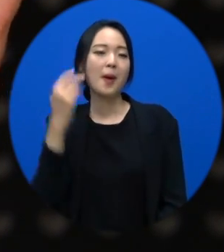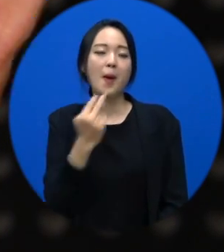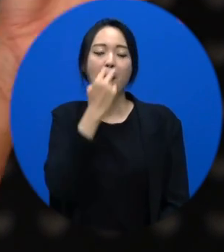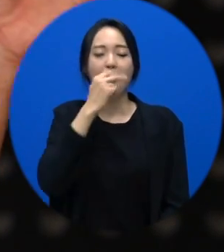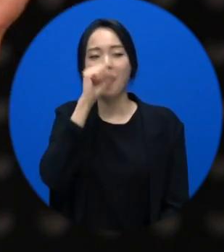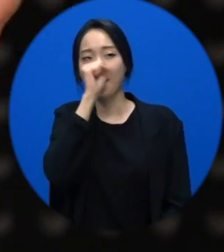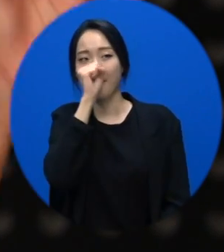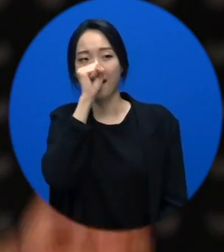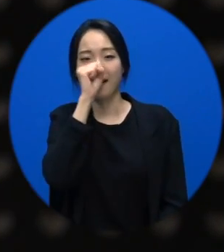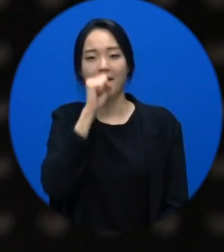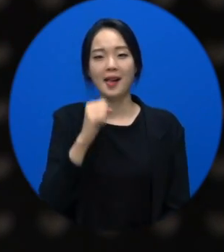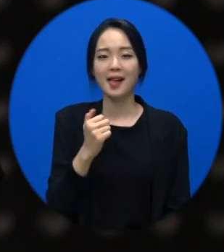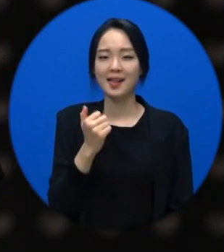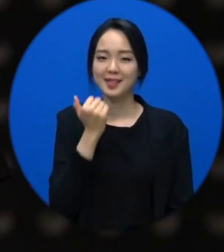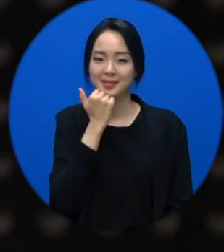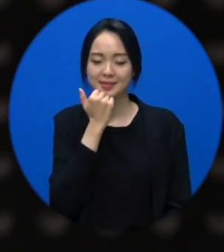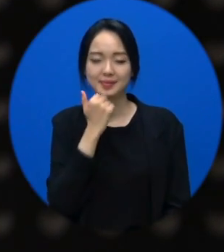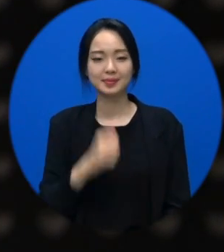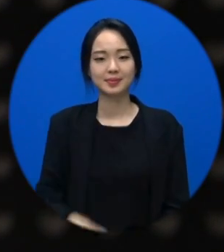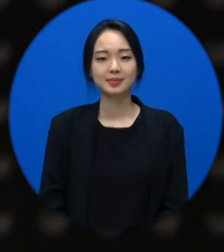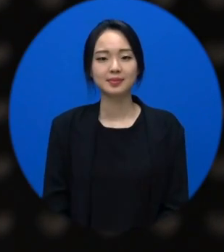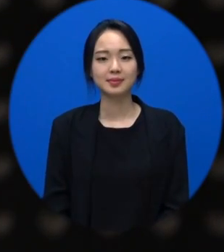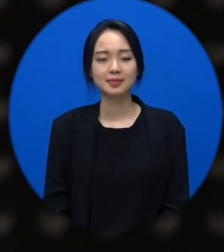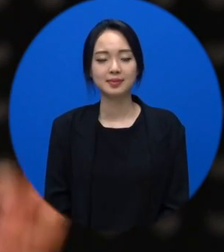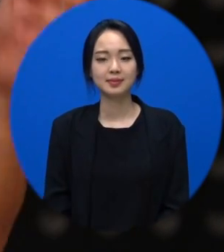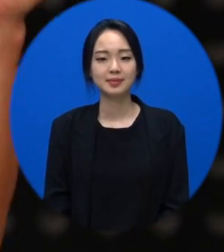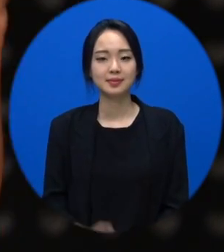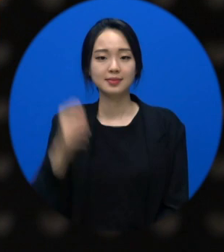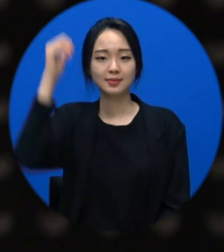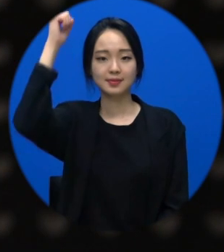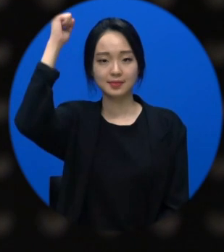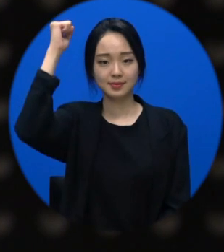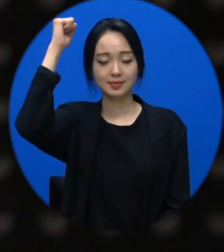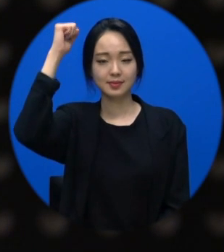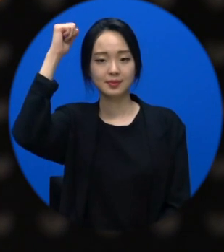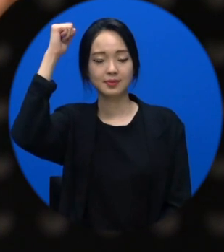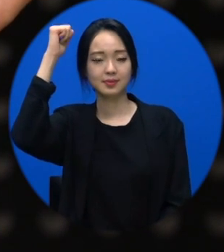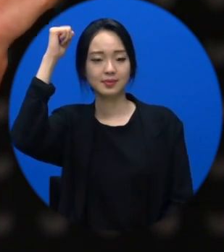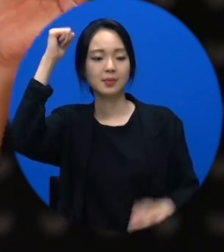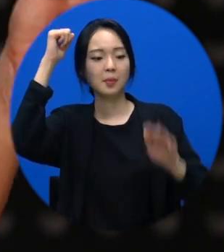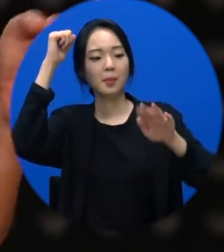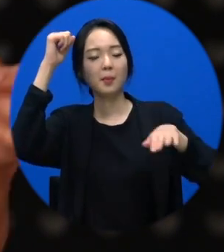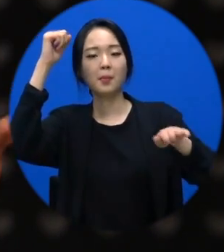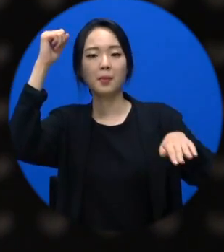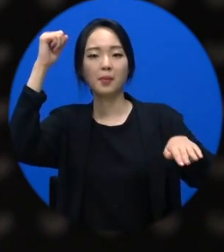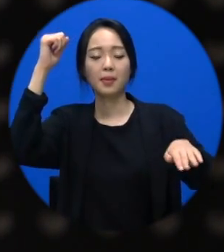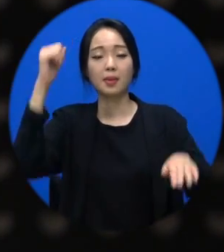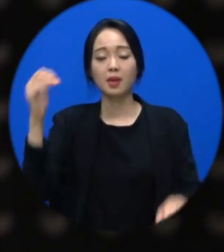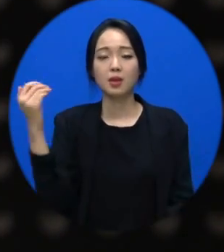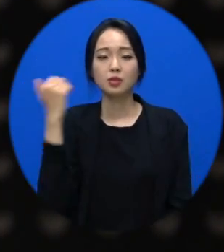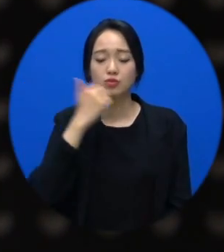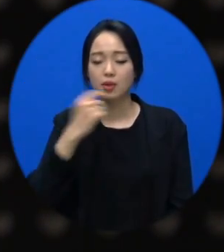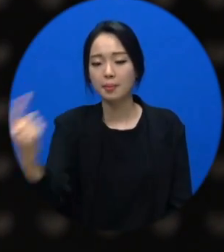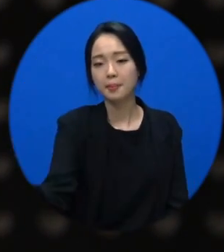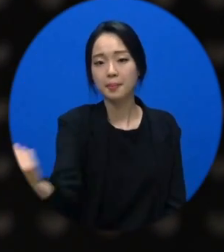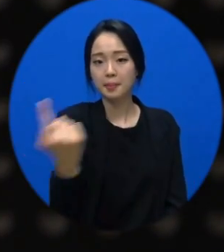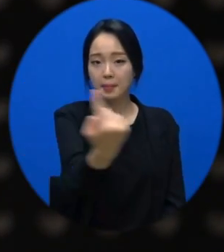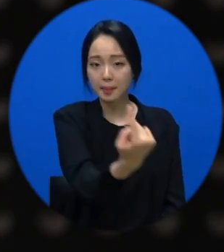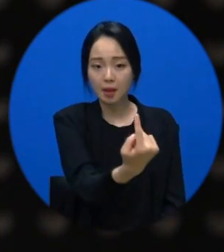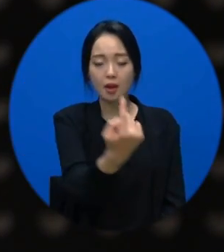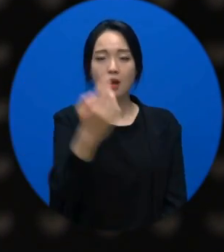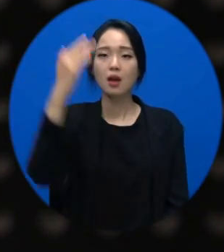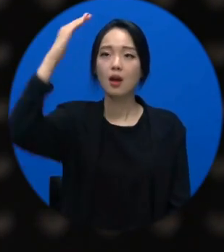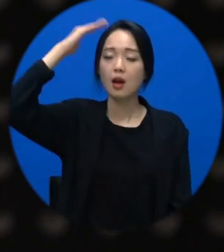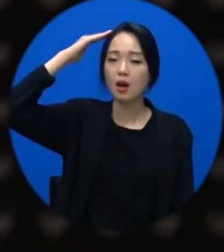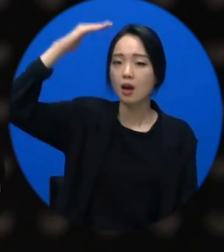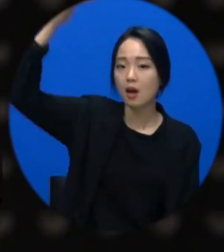이러고서 여유 있게 타고 가고 있었는데 남자애 하나가 올라왔는데 고등학생 이것도. 올라왔는데 키가 이만해. 그런데